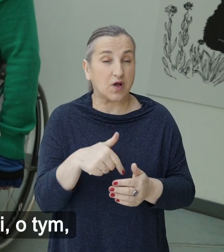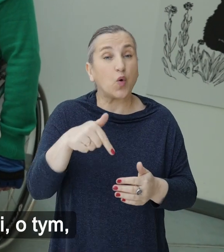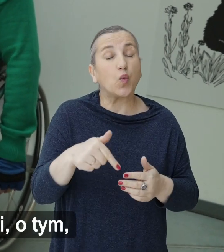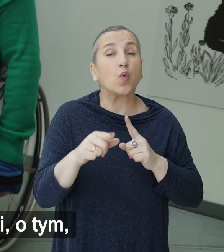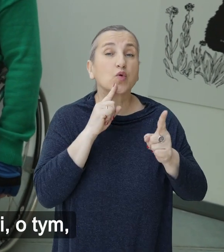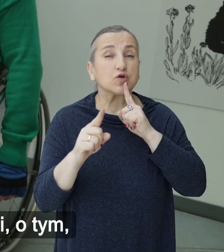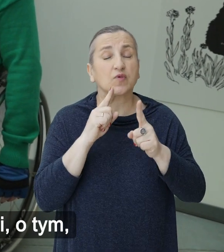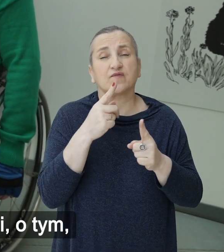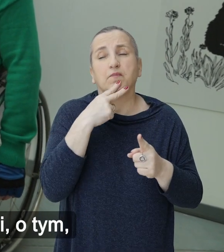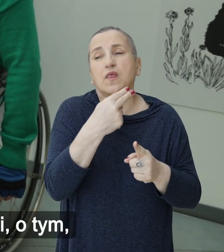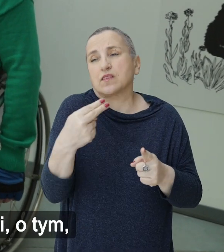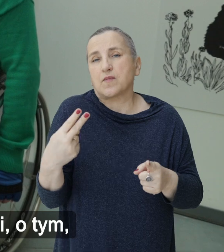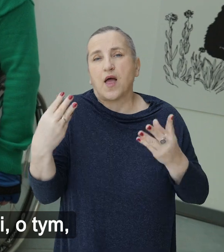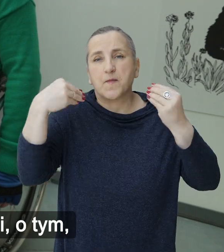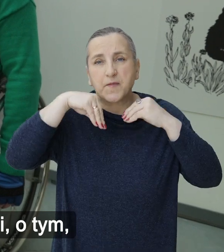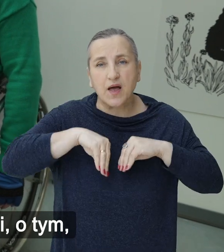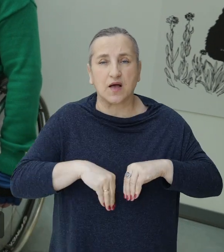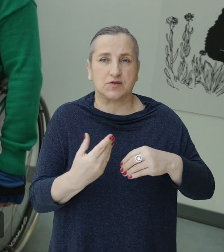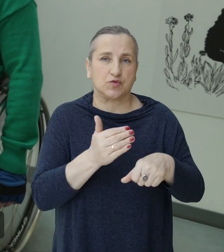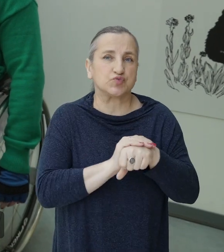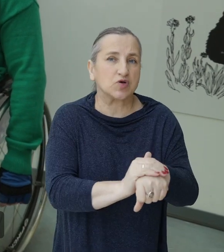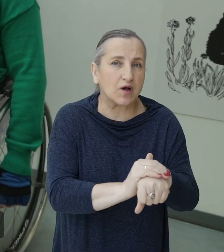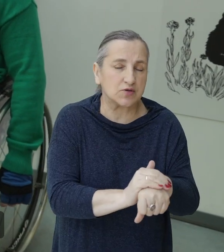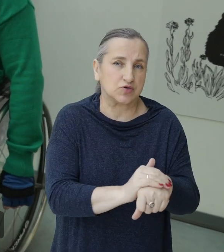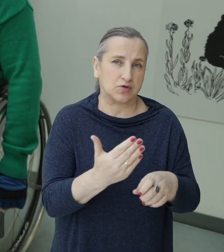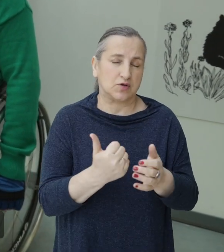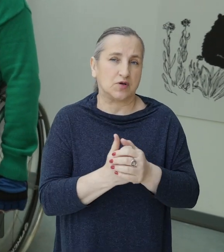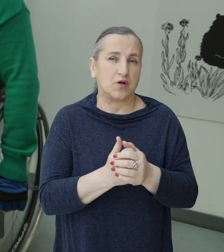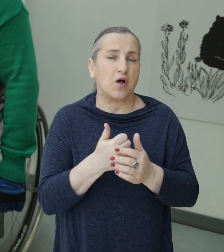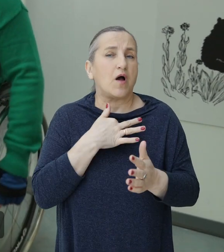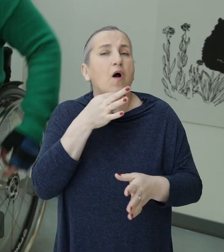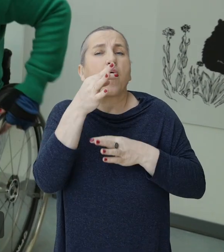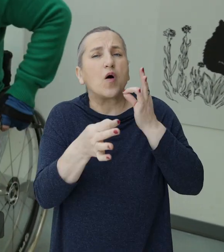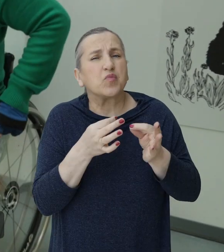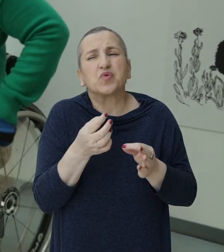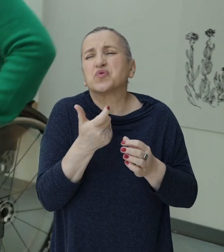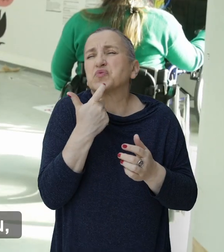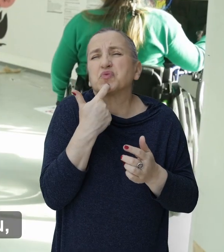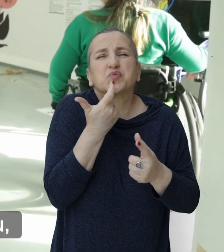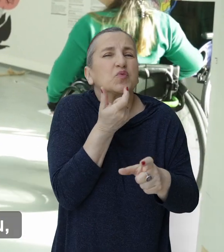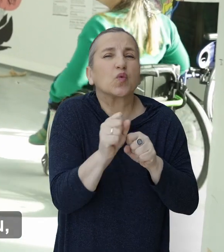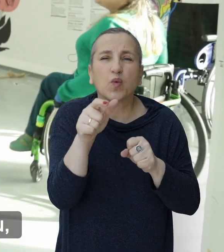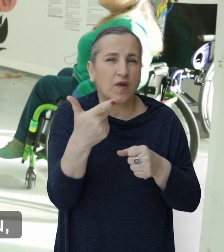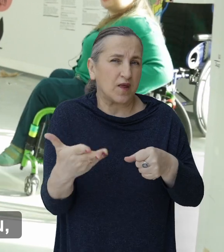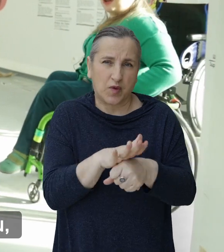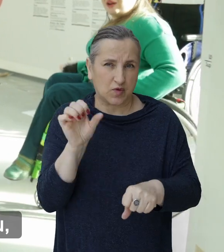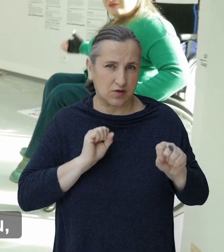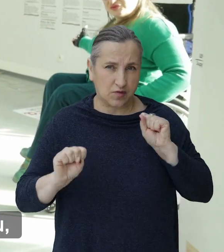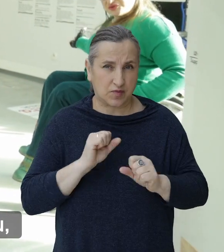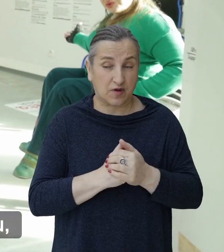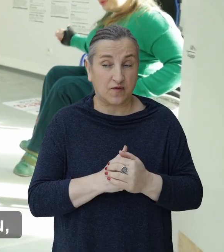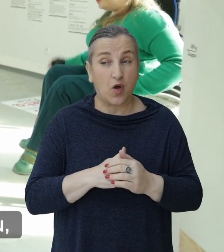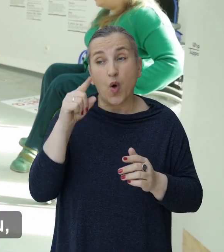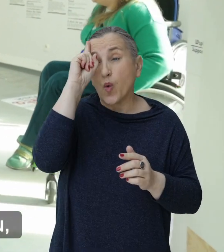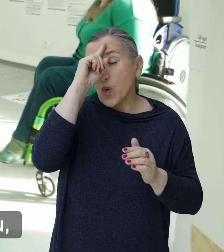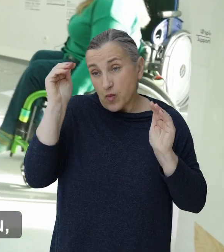empatii, o przyjaźni, o tym czym jest niepełnosprawność. Wypróbować się można na